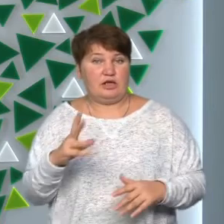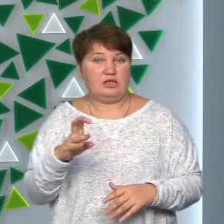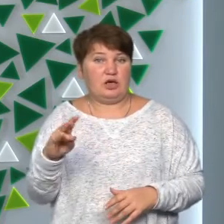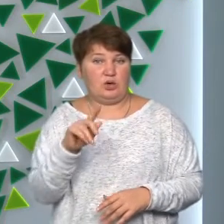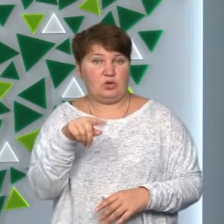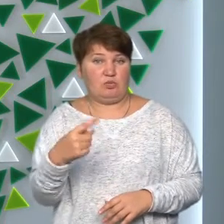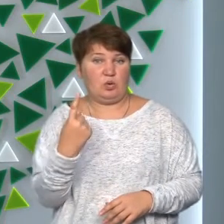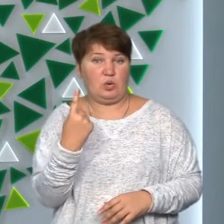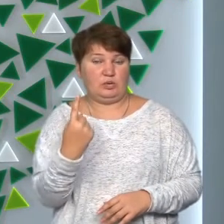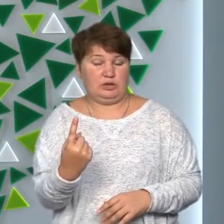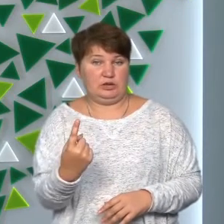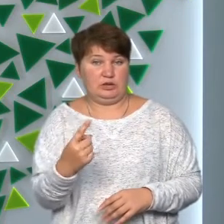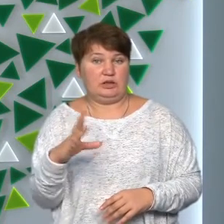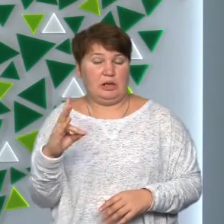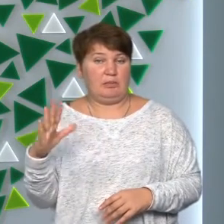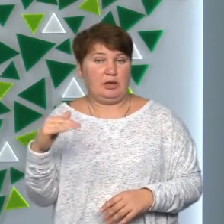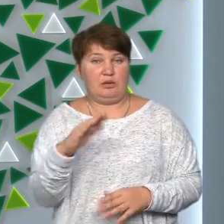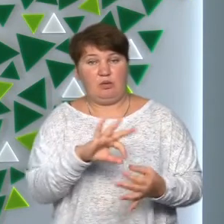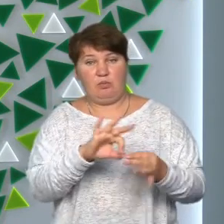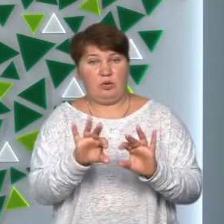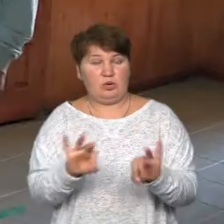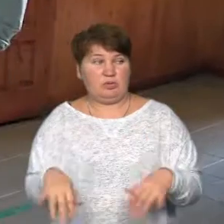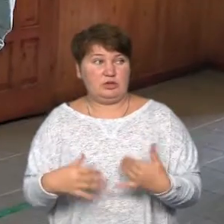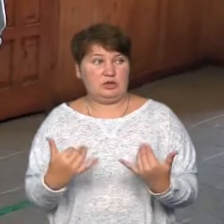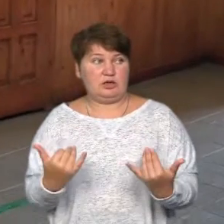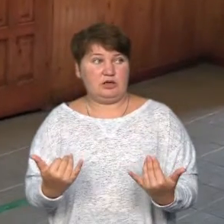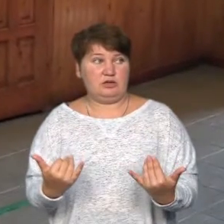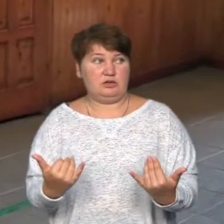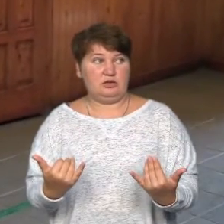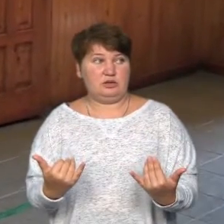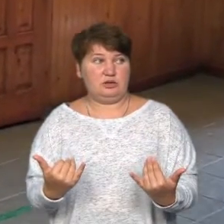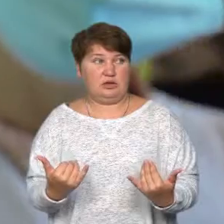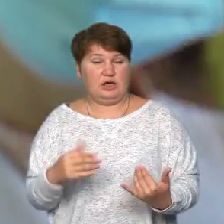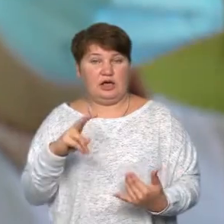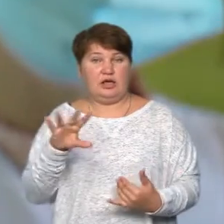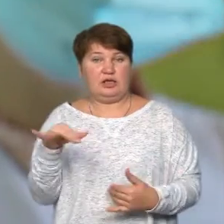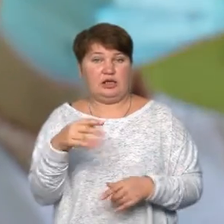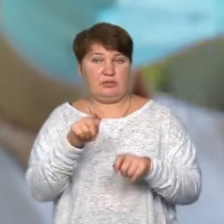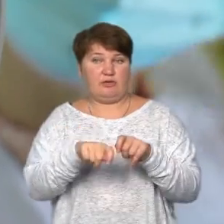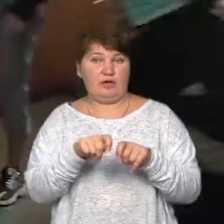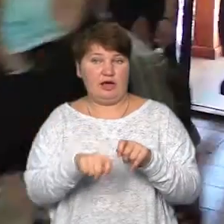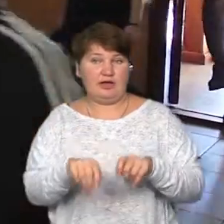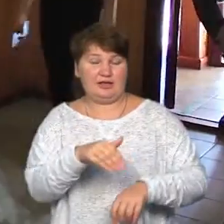на Прикарпатті. Із подробицями Галина Марійчин. При вході у ліцеї міряють температуру.